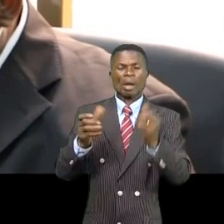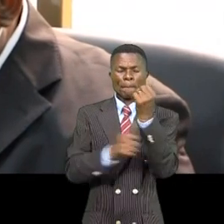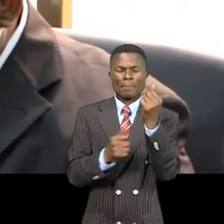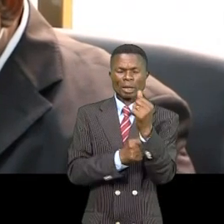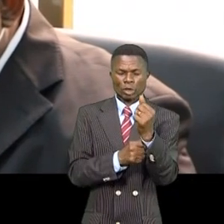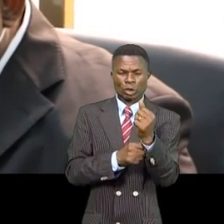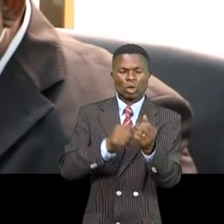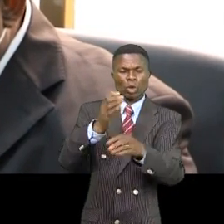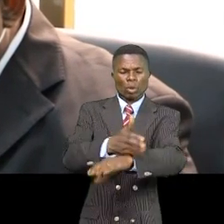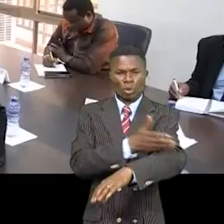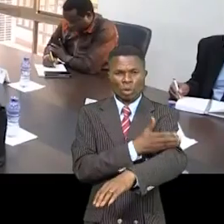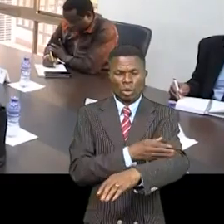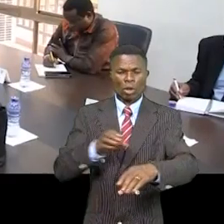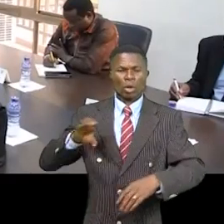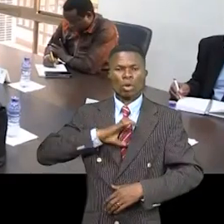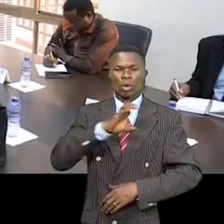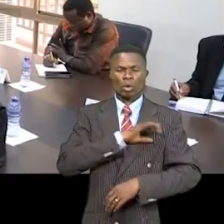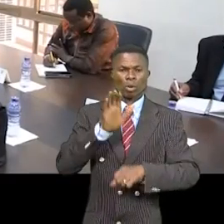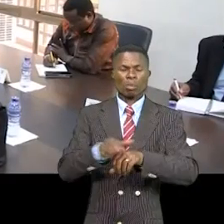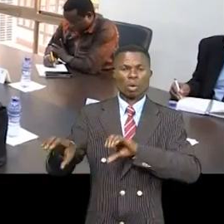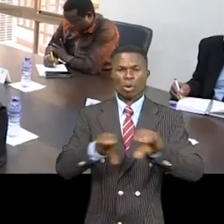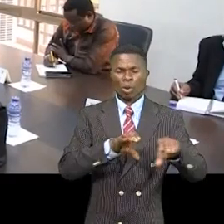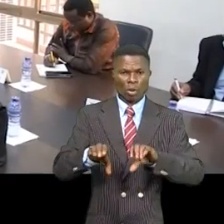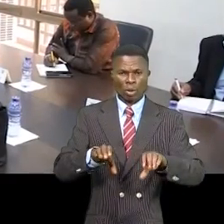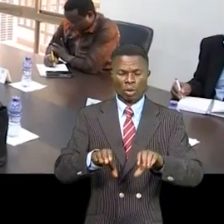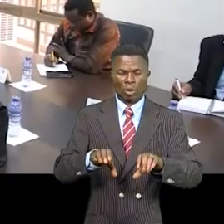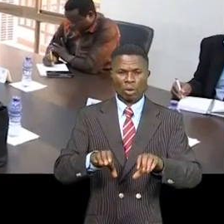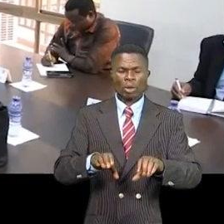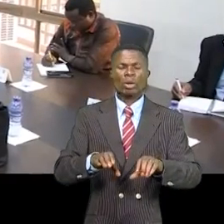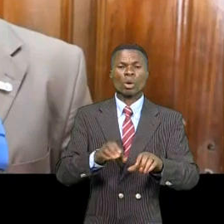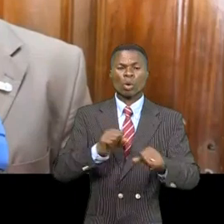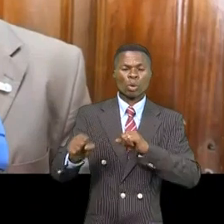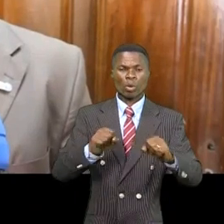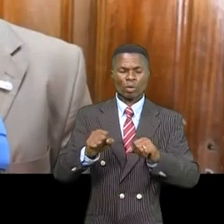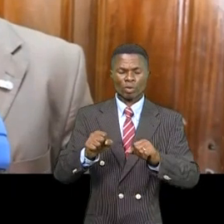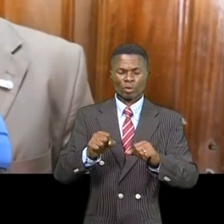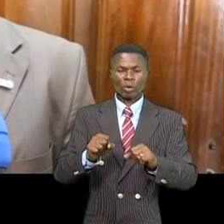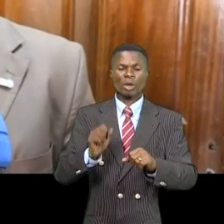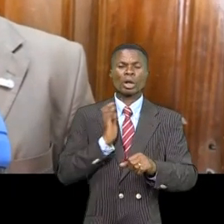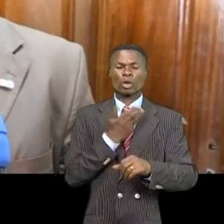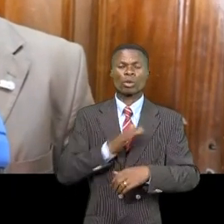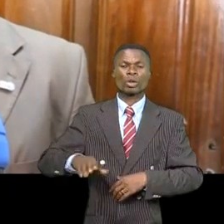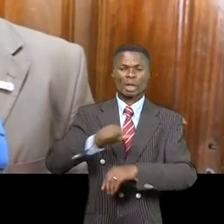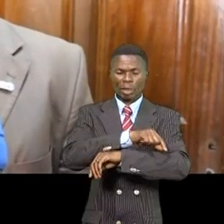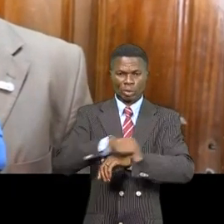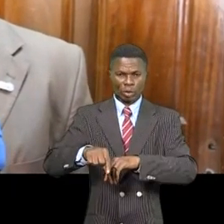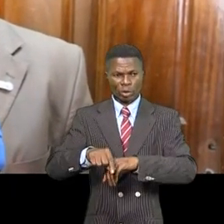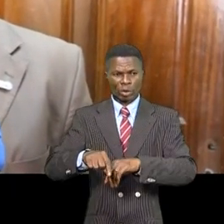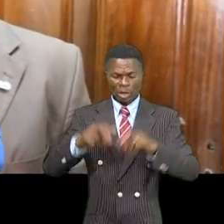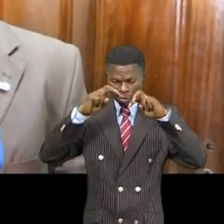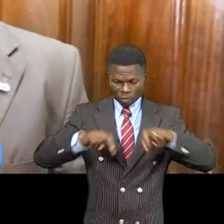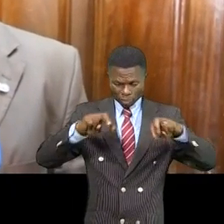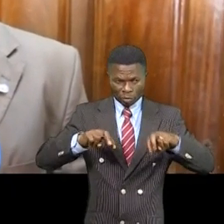se faire dans le cadre du comité multisectoriel qui va diriger le processus, donc de mener les enquêtes,